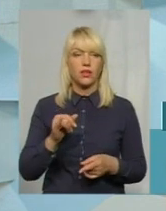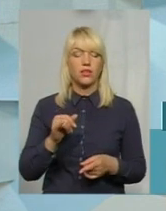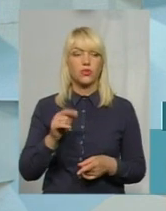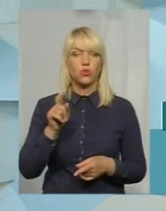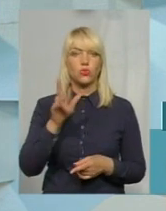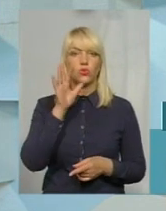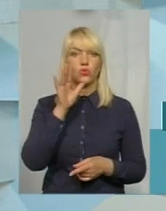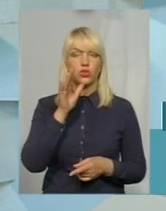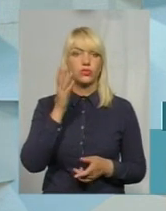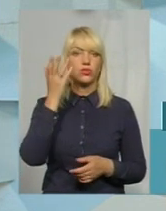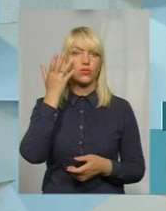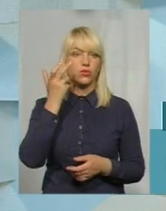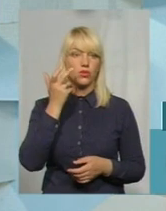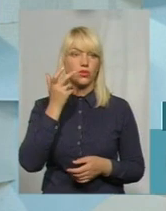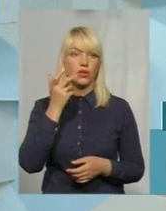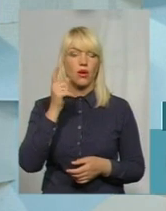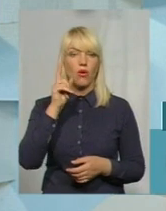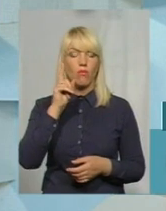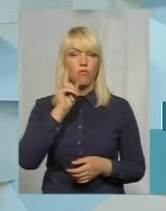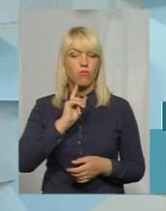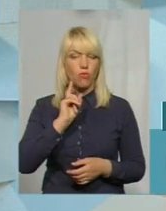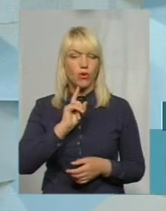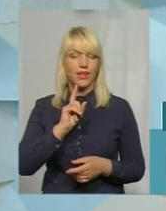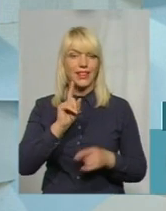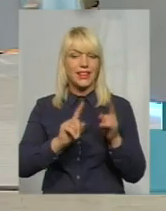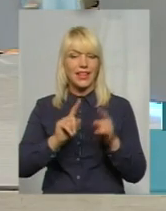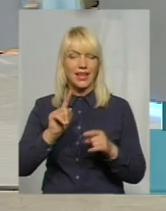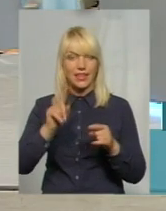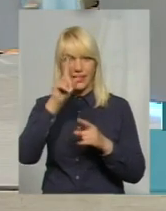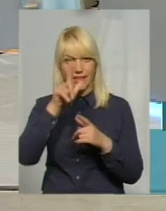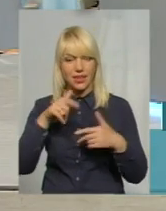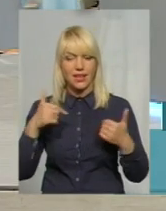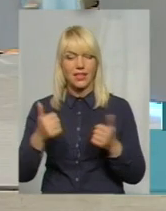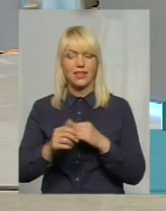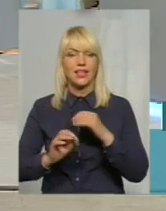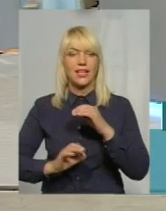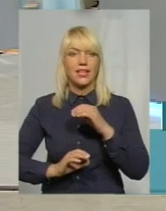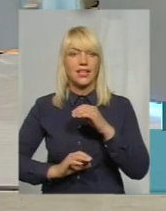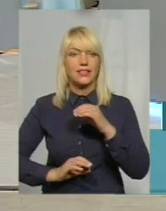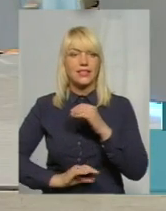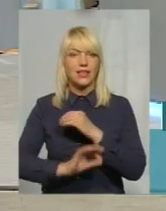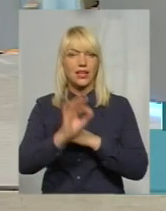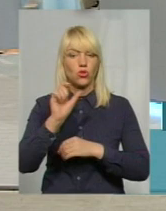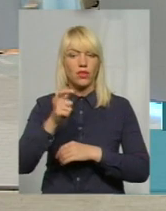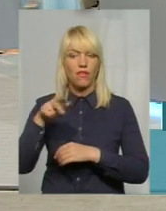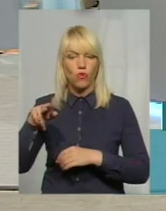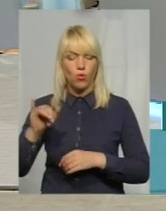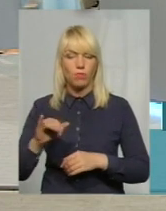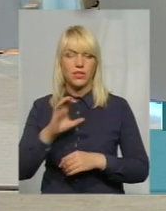поки, як в деяких країнах Східної Європи, не буде вписано і в США законодавство,